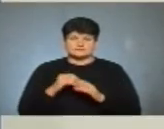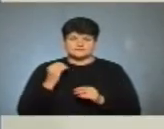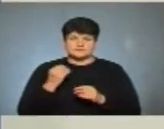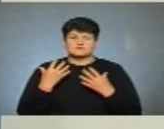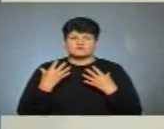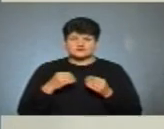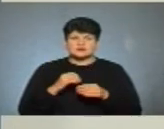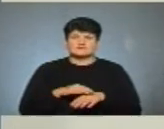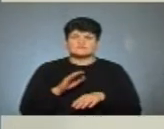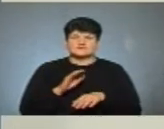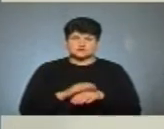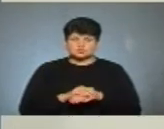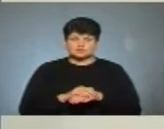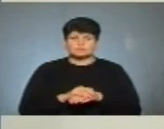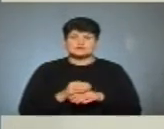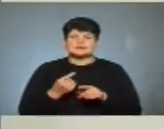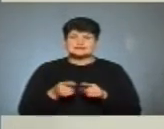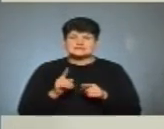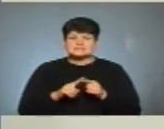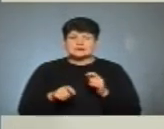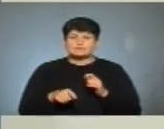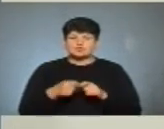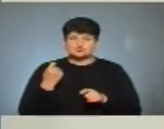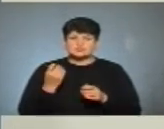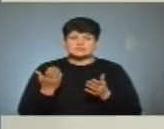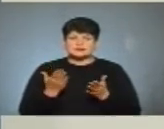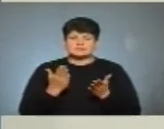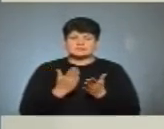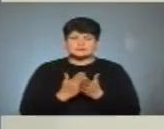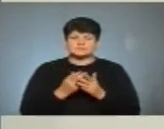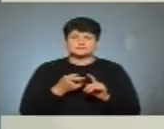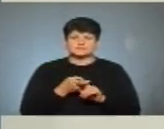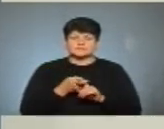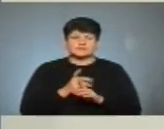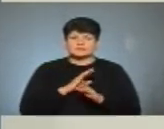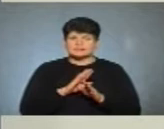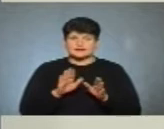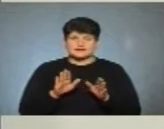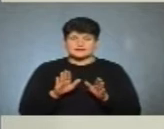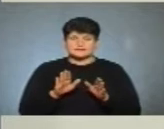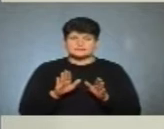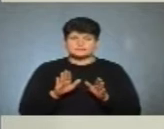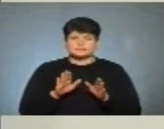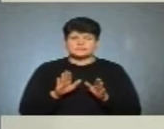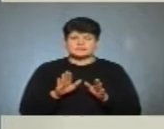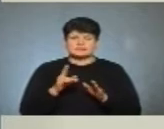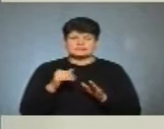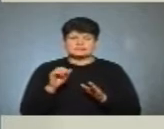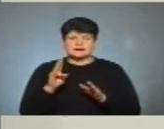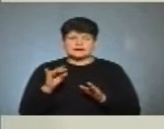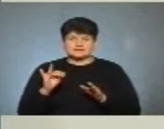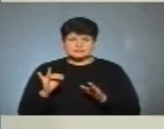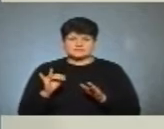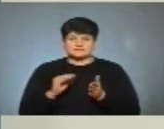зараз вже фіксуємо. Переважно, це порушення, яке стосується незазначення відповідних вихідних даних на